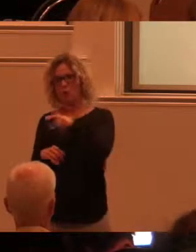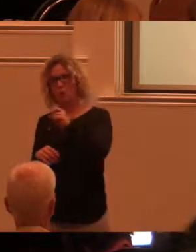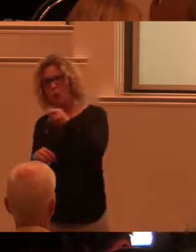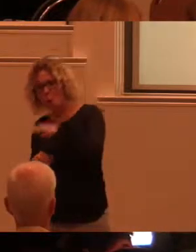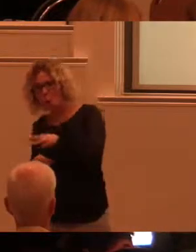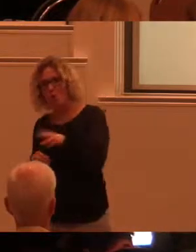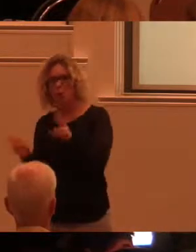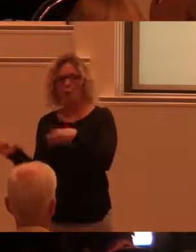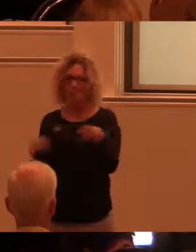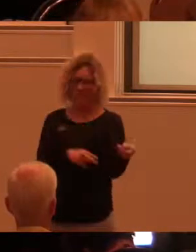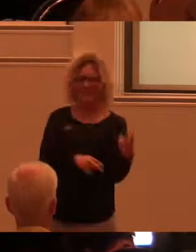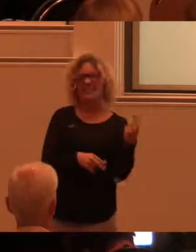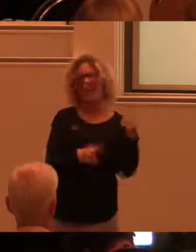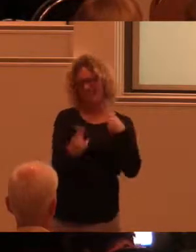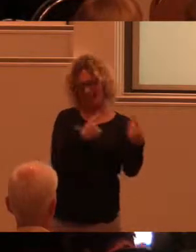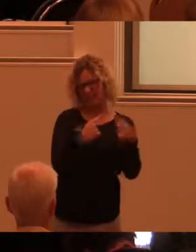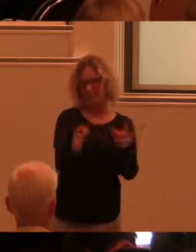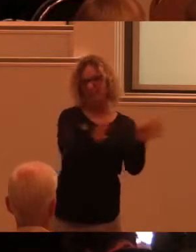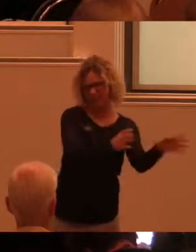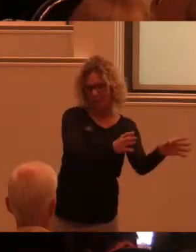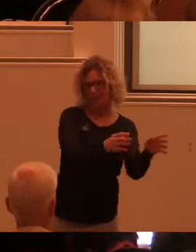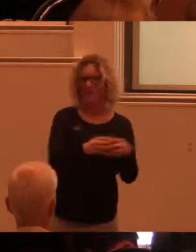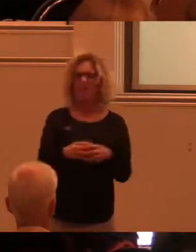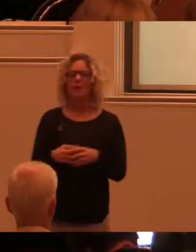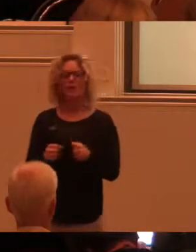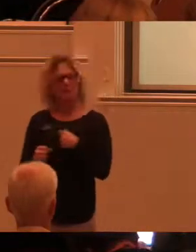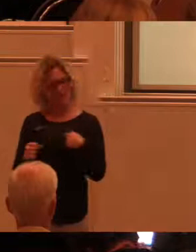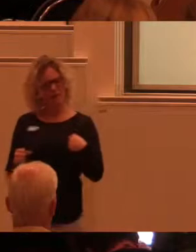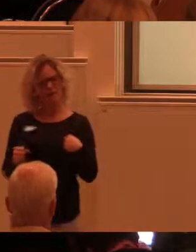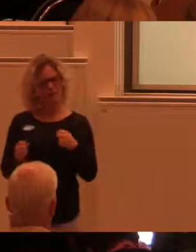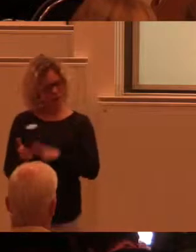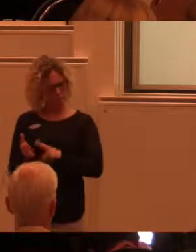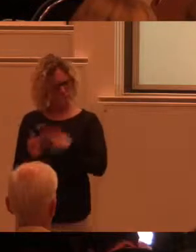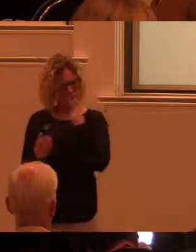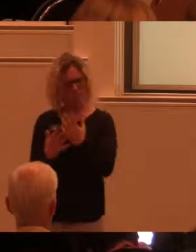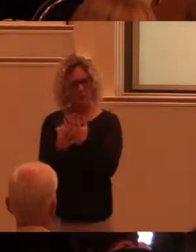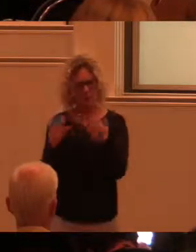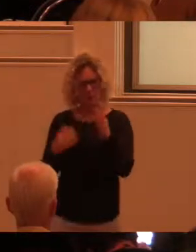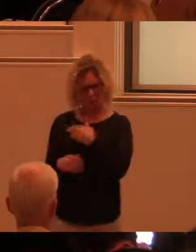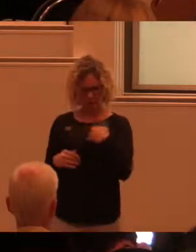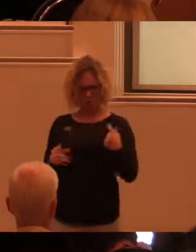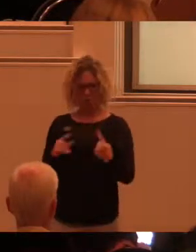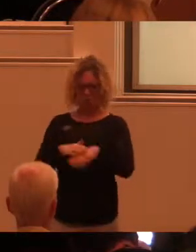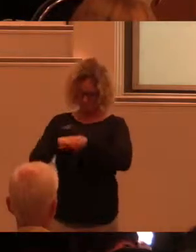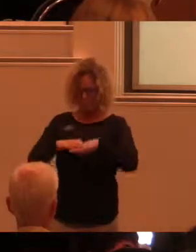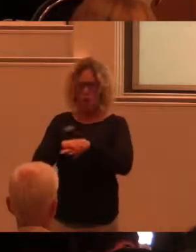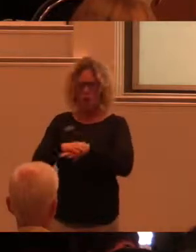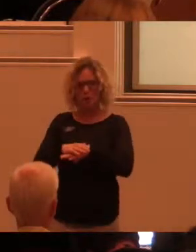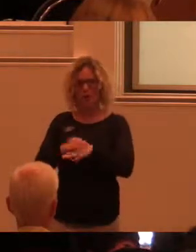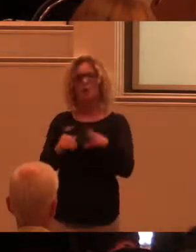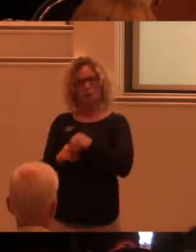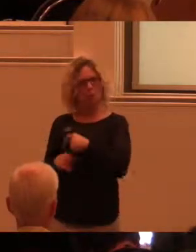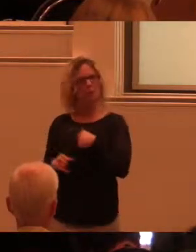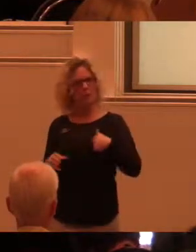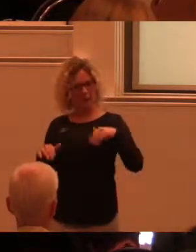en separat diskussion. Men att se en mångfald som det som är utgångspunkten, det innebär ju att man väger in